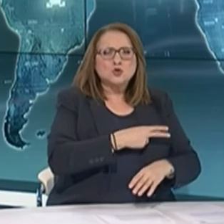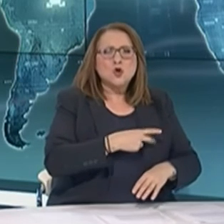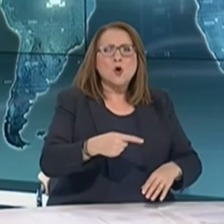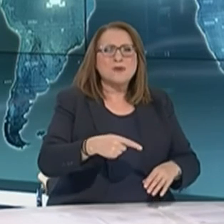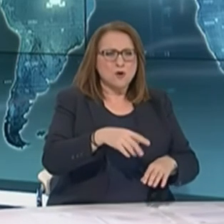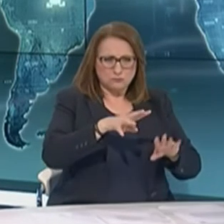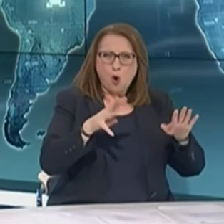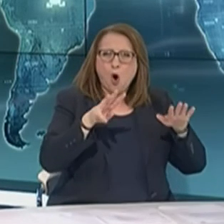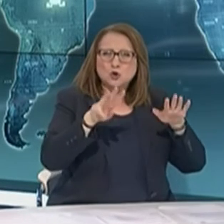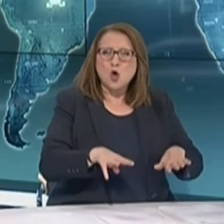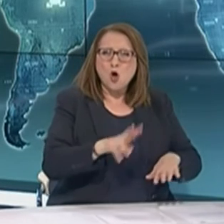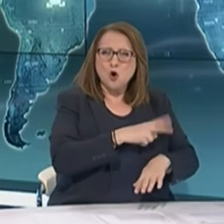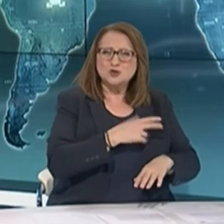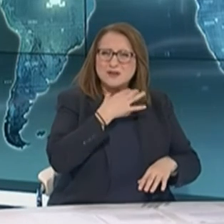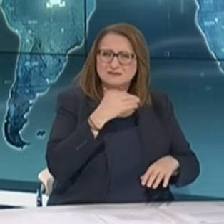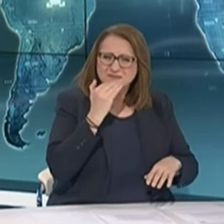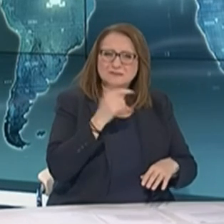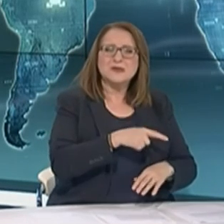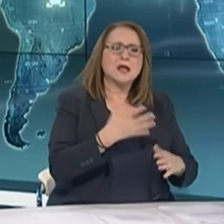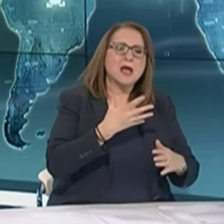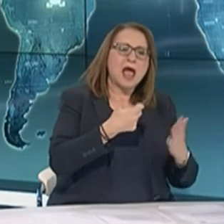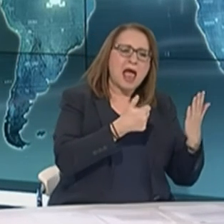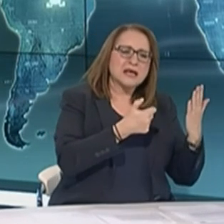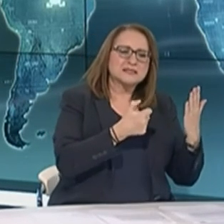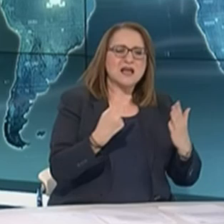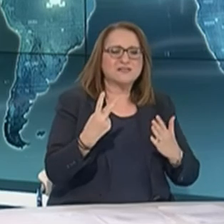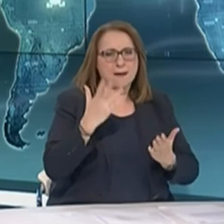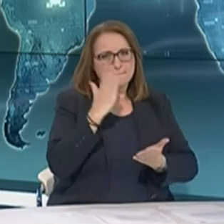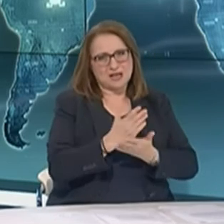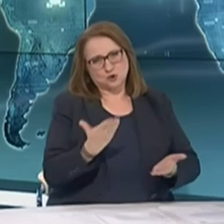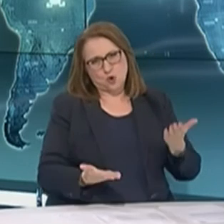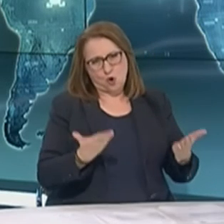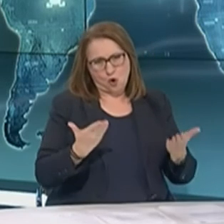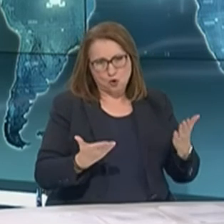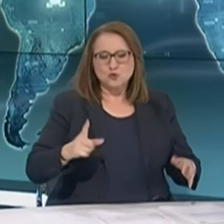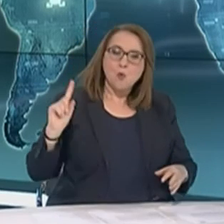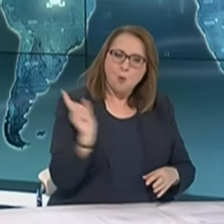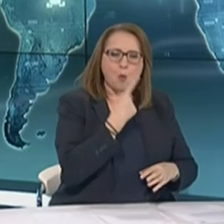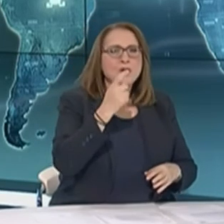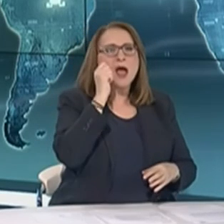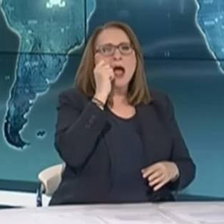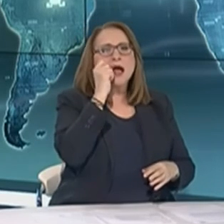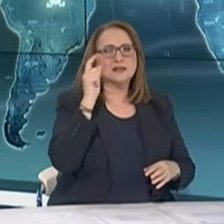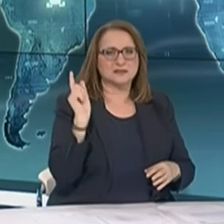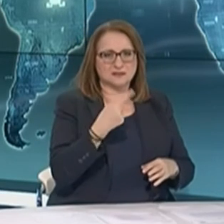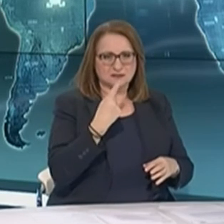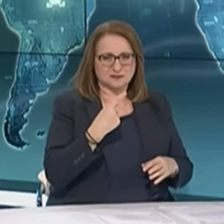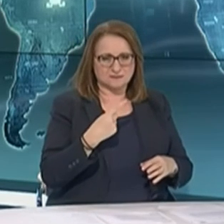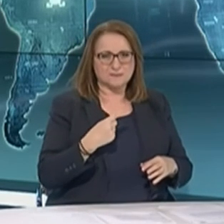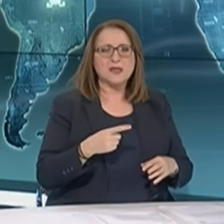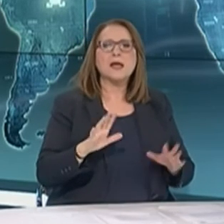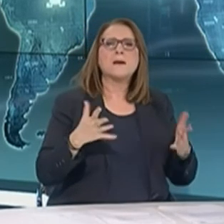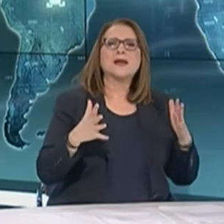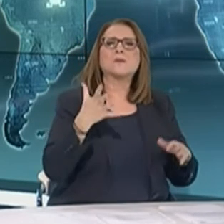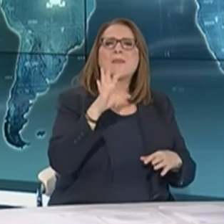Επίσης, ο μέσος όρος ηλικίας των διασωληνωμένων είναι τα 67 έτη. Από το σύνολο των νοσουλεγωμένων στη χώρα μας, το